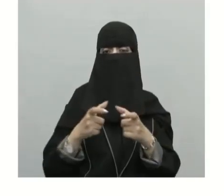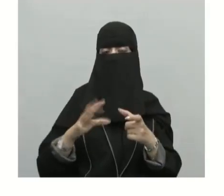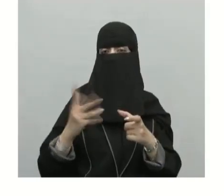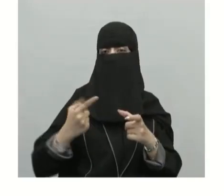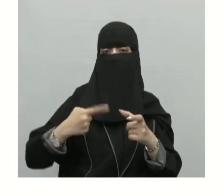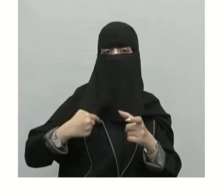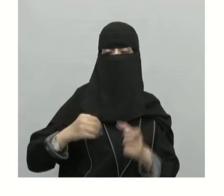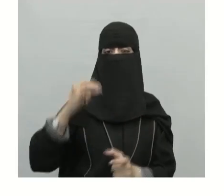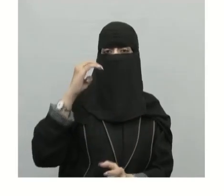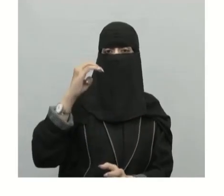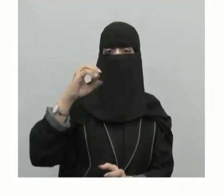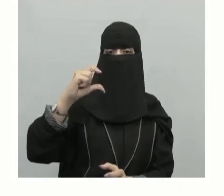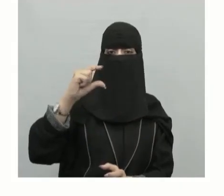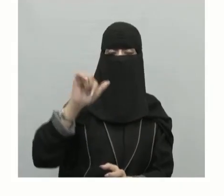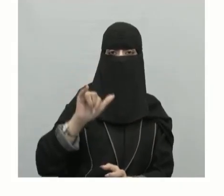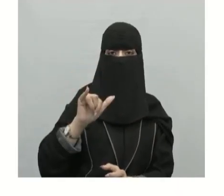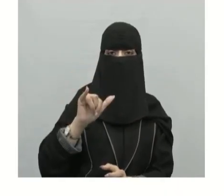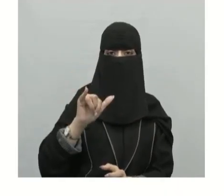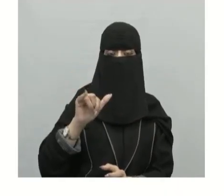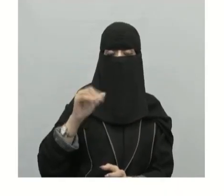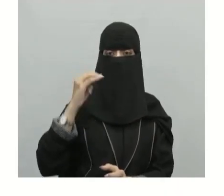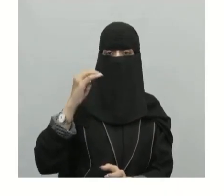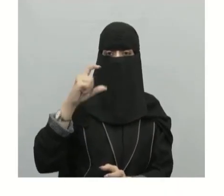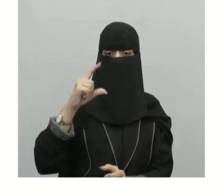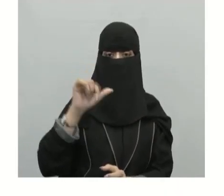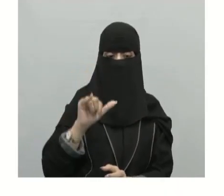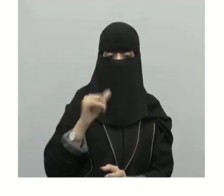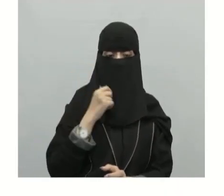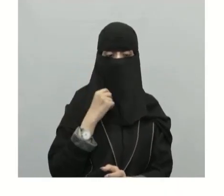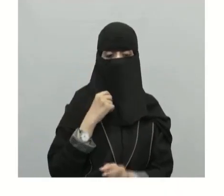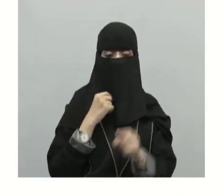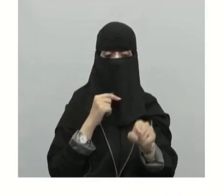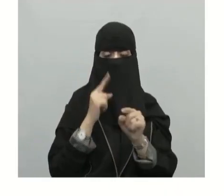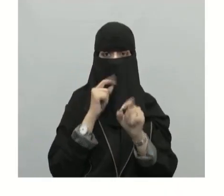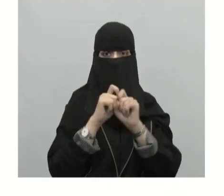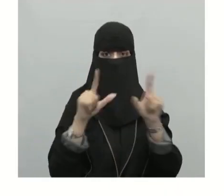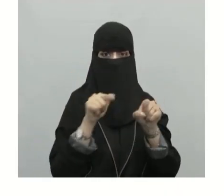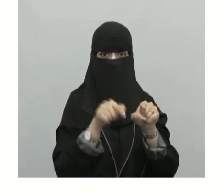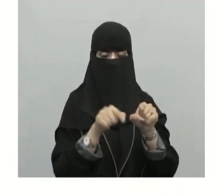الجدي أبناء وابنات الطلاب؟ ها هو أبناء وابنات الطلاب